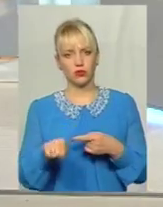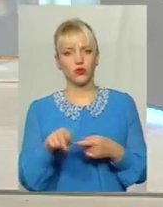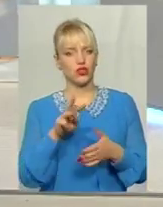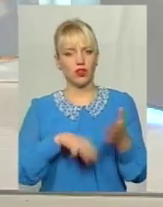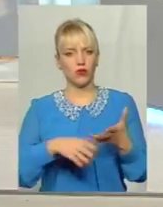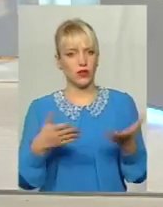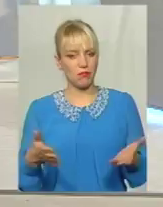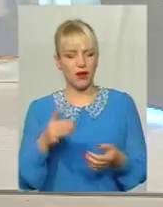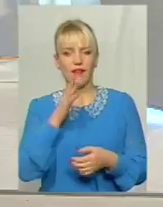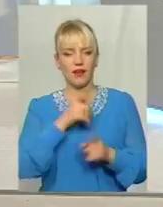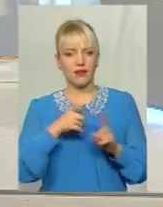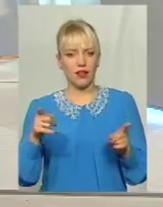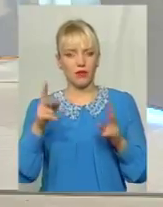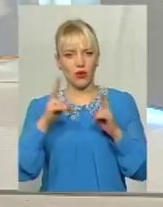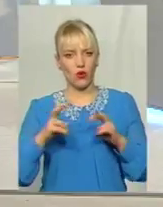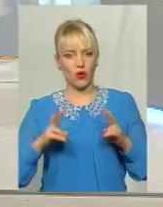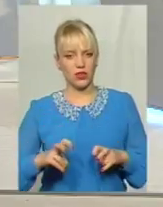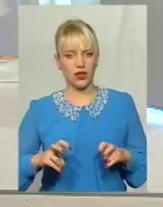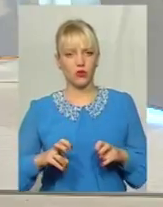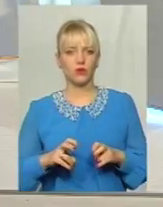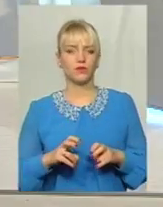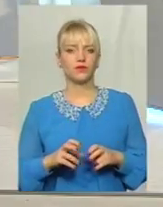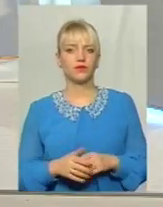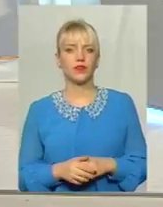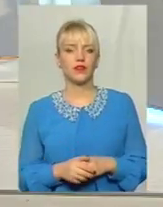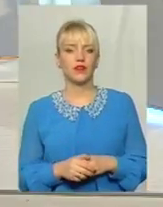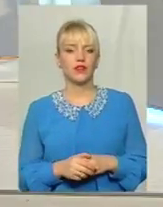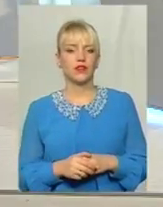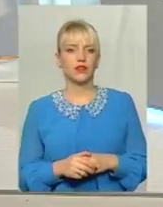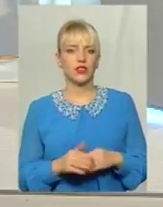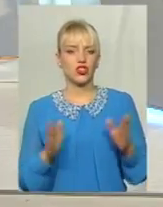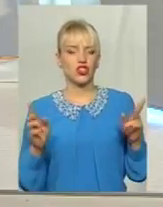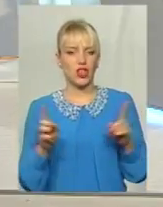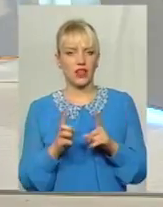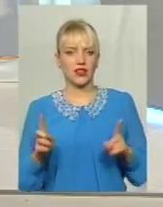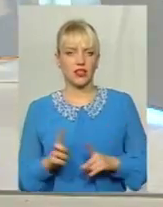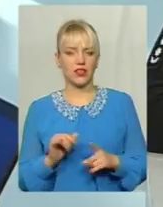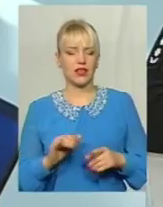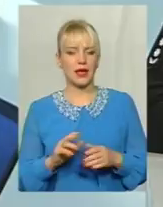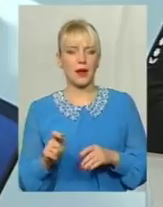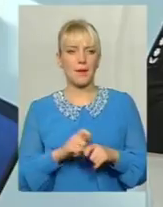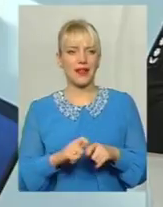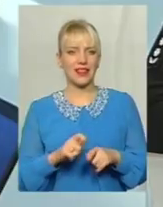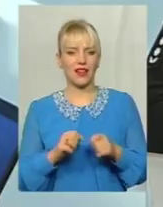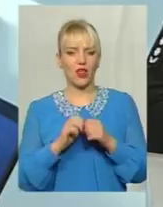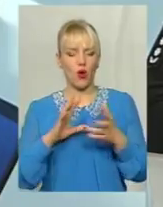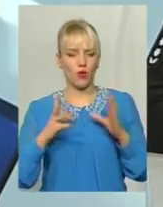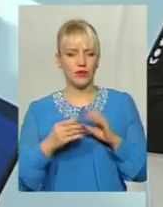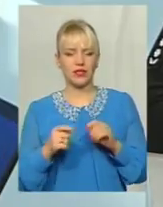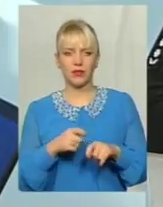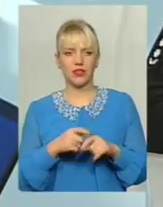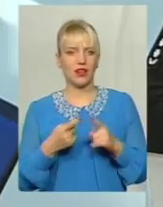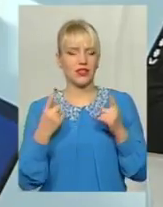терміни розгляду досить такі сжаті, і відповідні матеріали, обсяг матеріалів, вони є надзвичайно